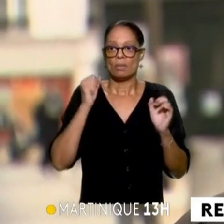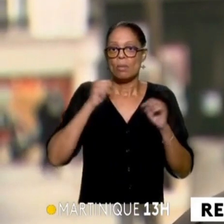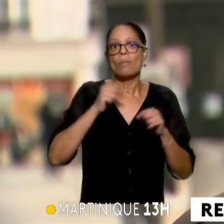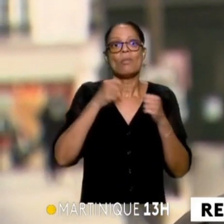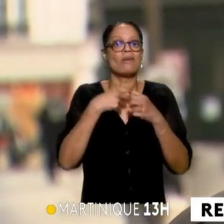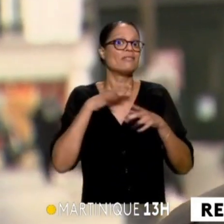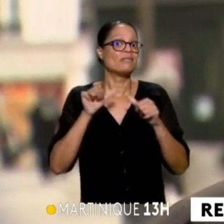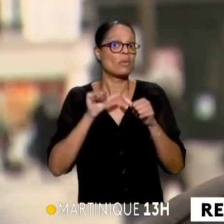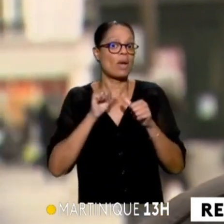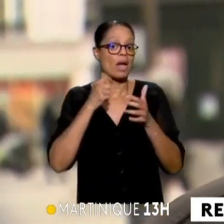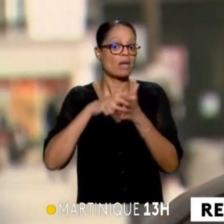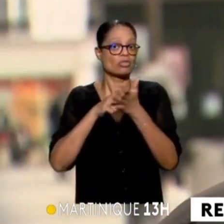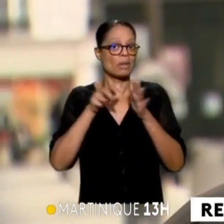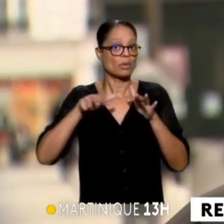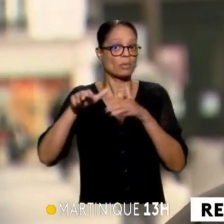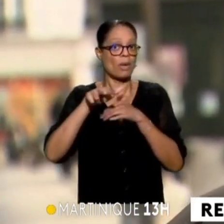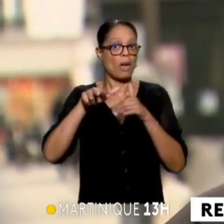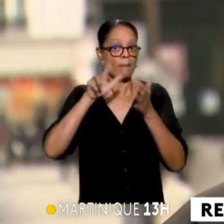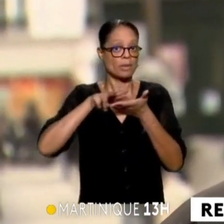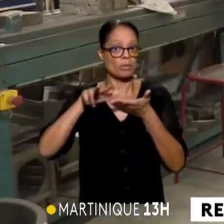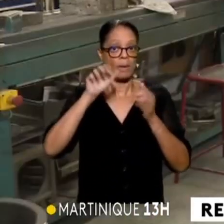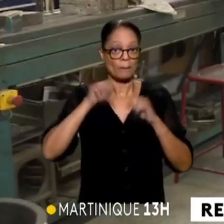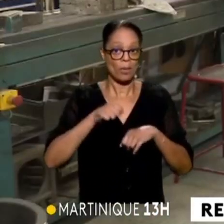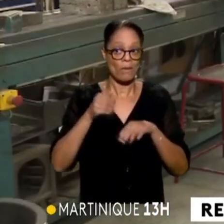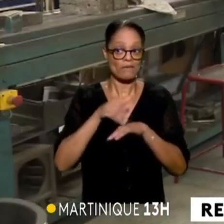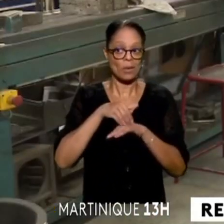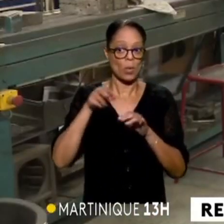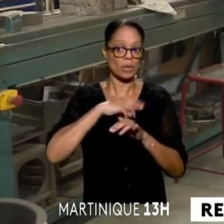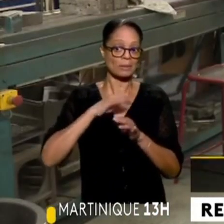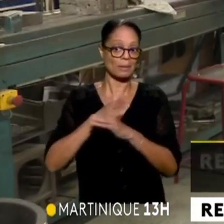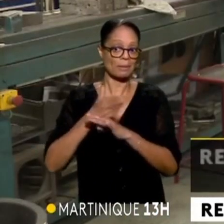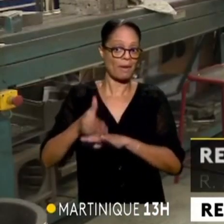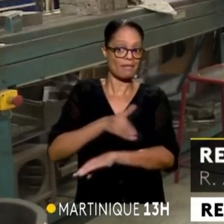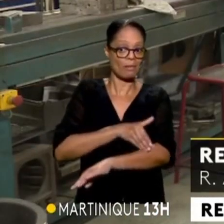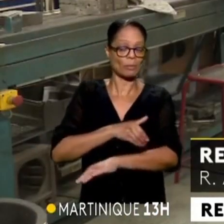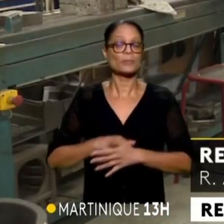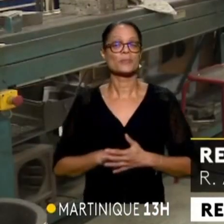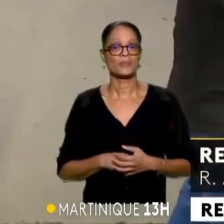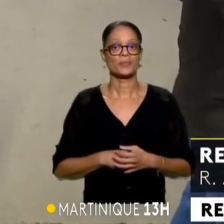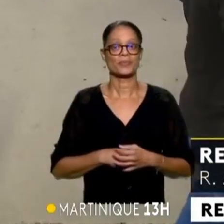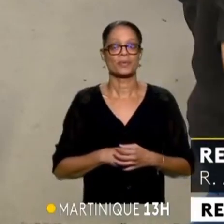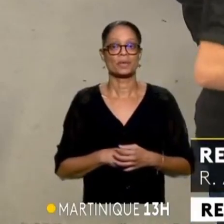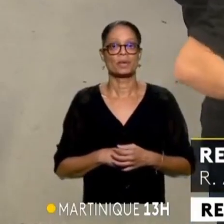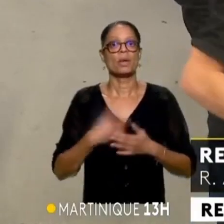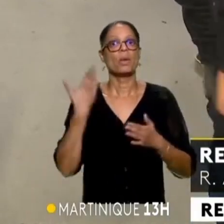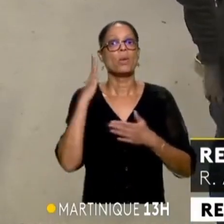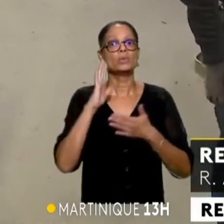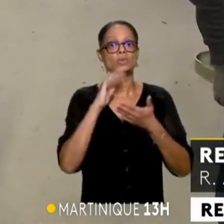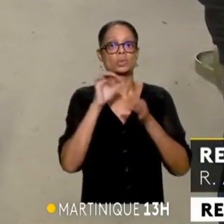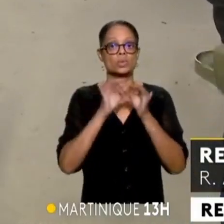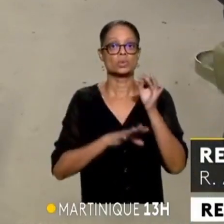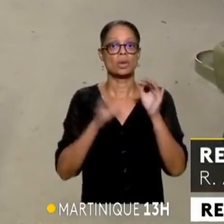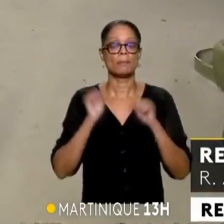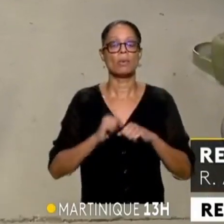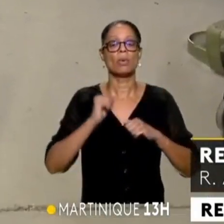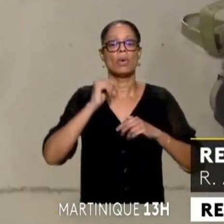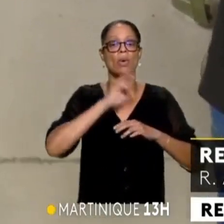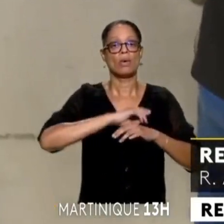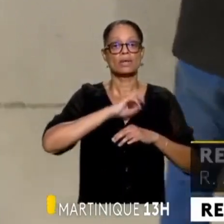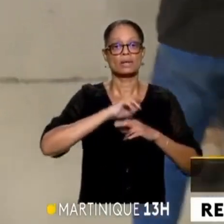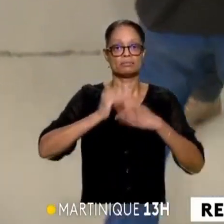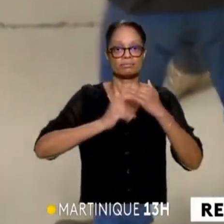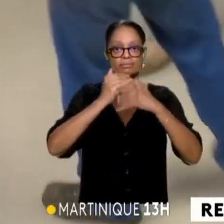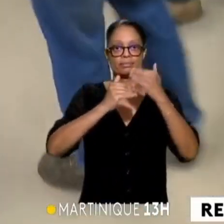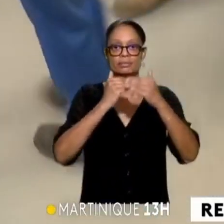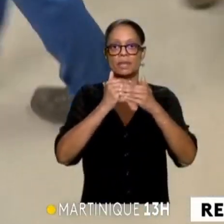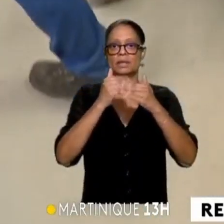'immobilier pour pouvoir prévenir la retraite. Autre solution alternative, la retraite progressive. Travailler à